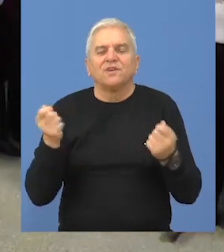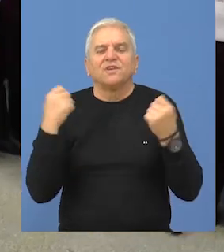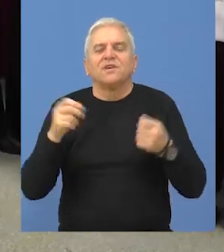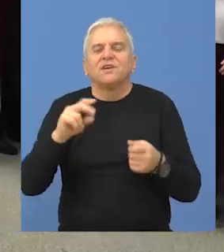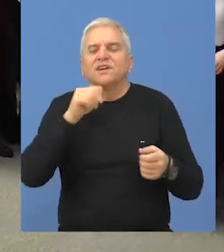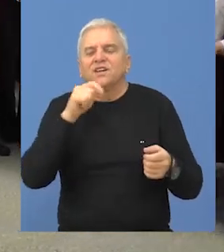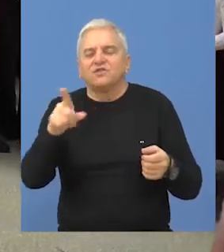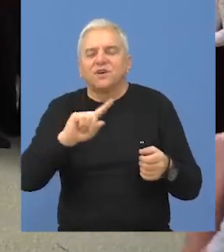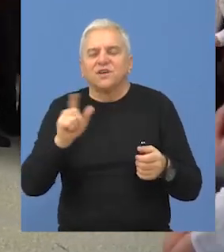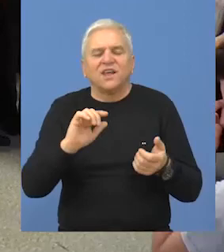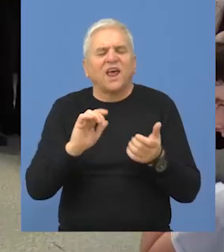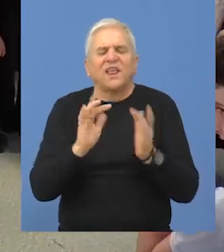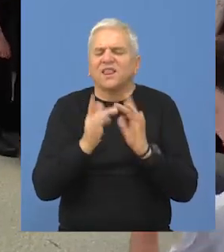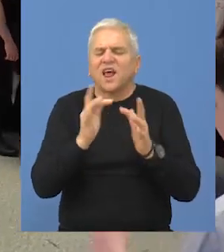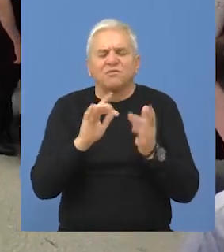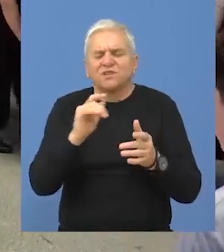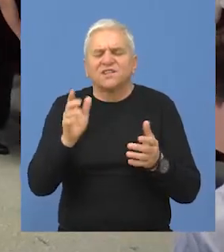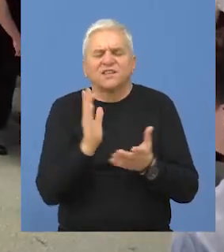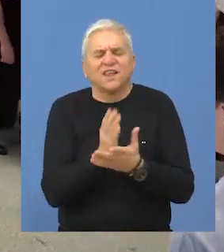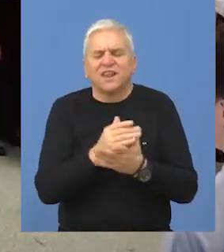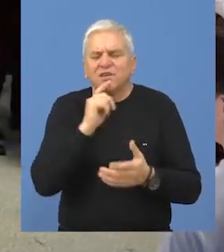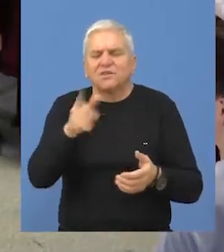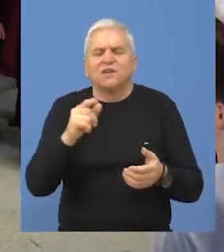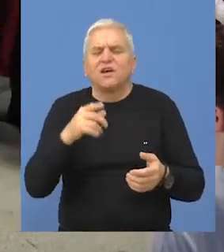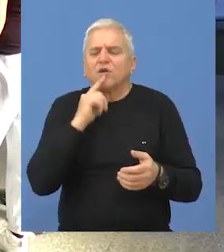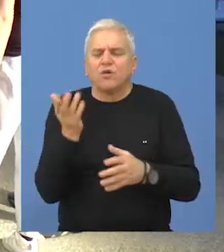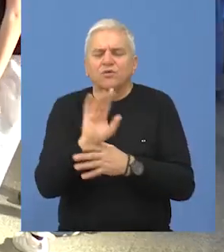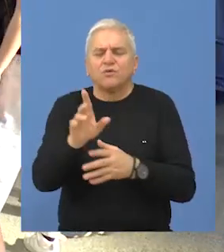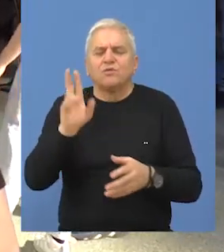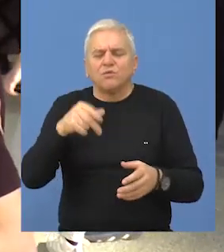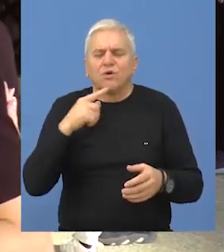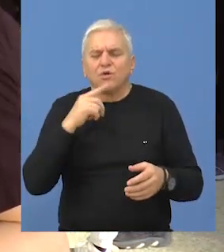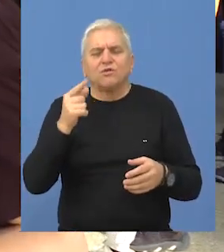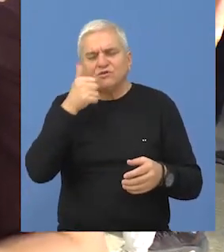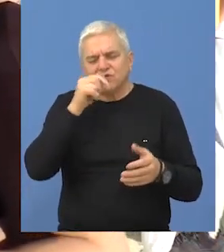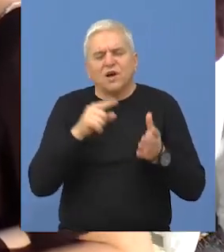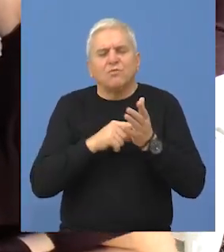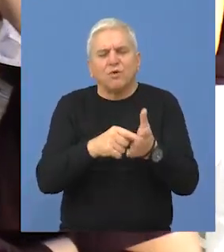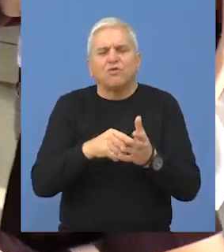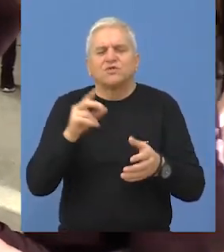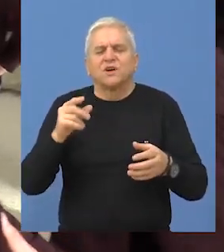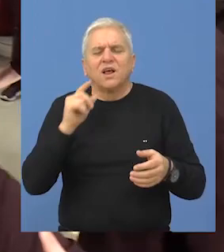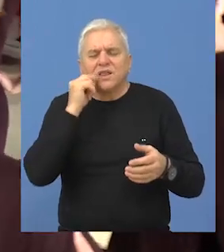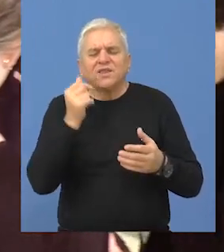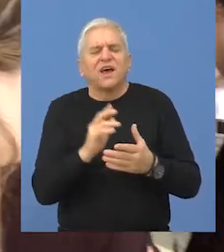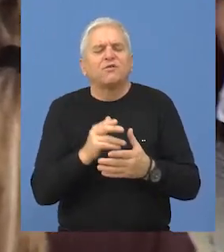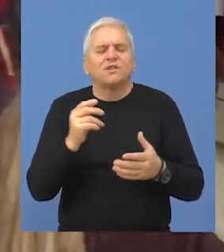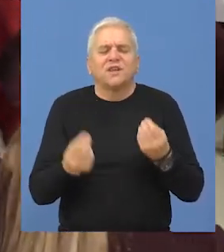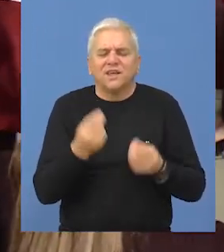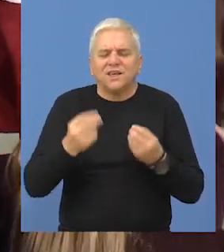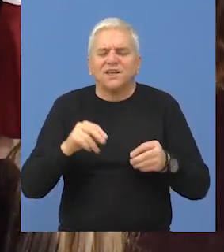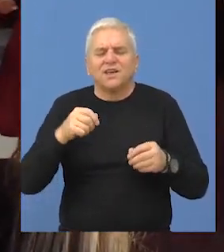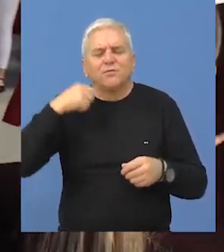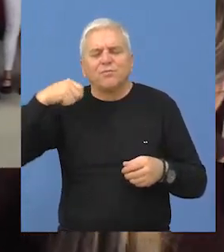Festival Riđaj nije takmičarskog karaktera, tako da izvođači mogu da svoje umeće iz oblasti narodne igre i